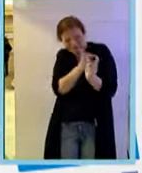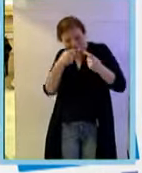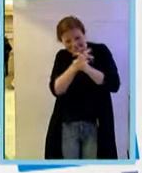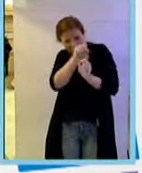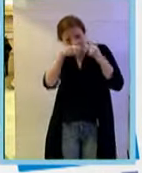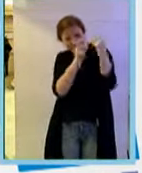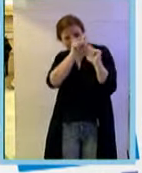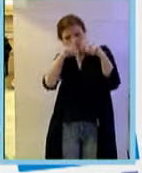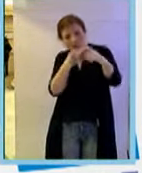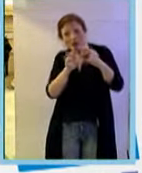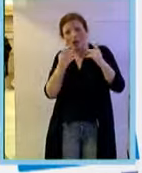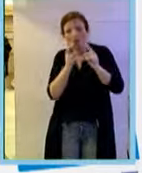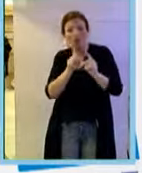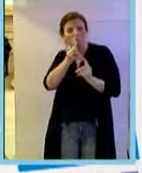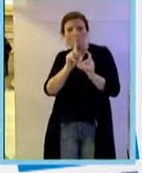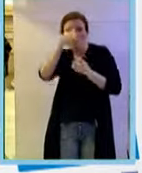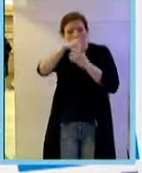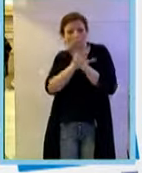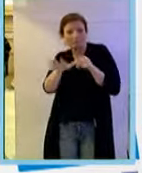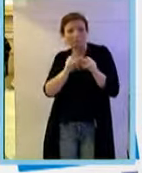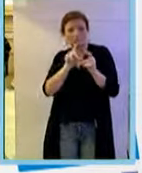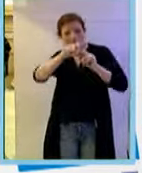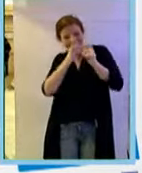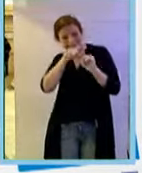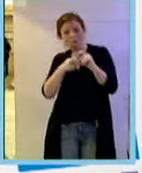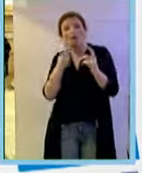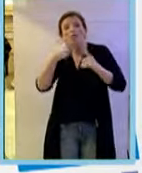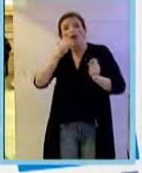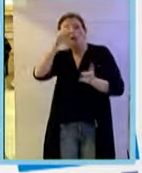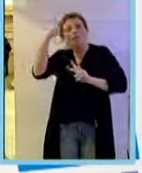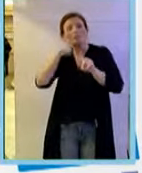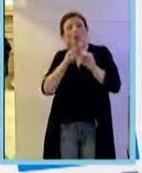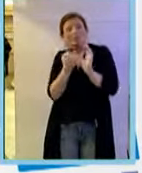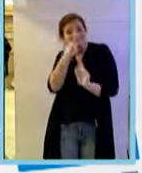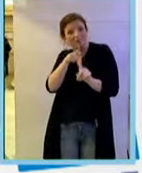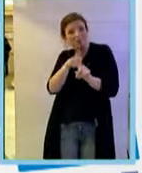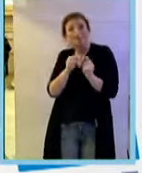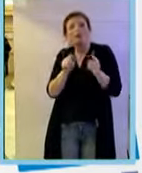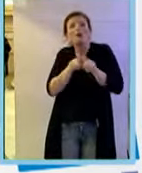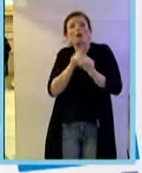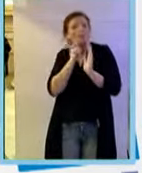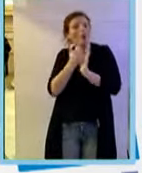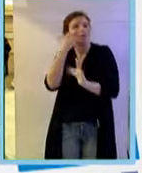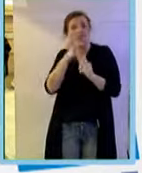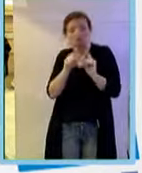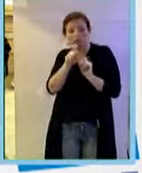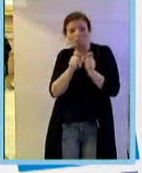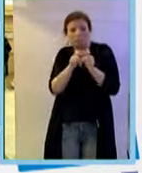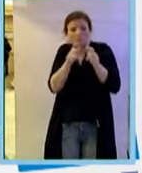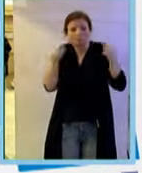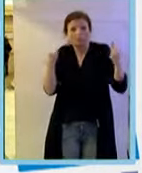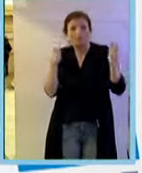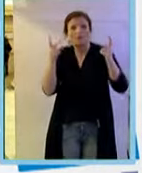che riempiono il tumore. Questo è stato interpretato, questo fenomeno particolarmente importante per la crescita tumore. Il